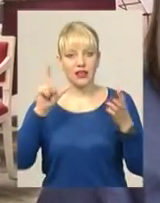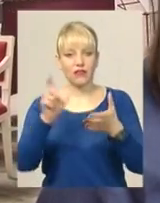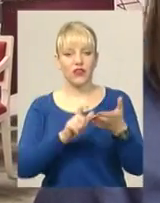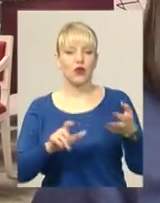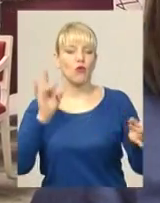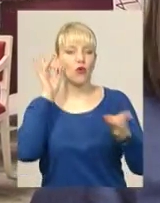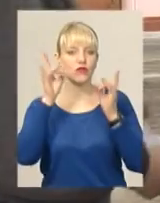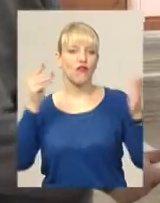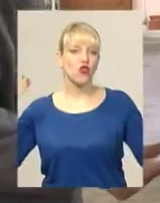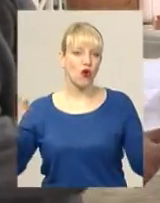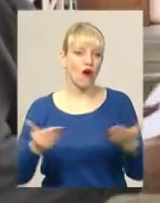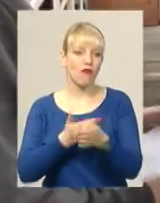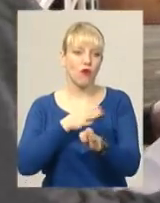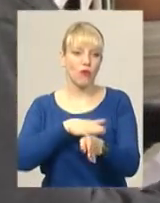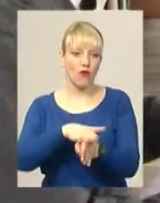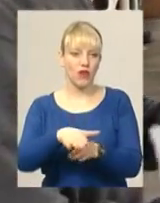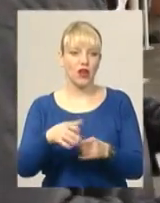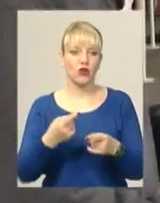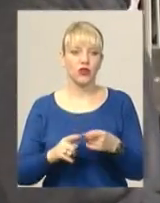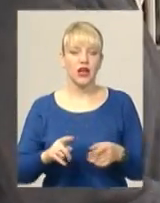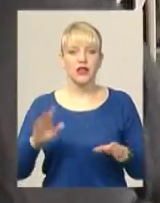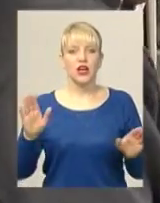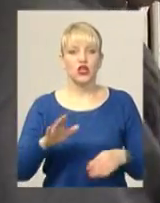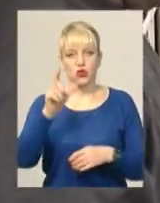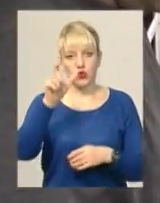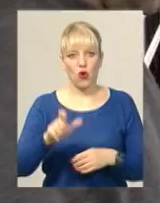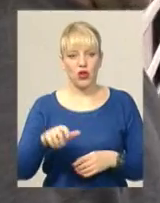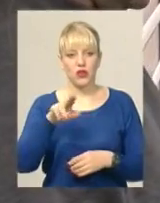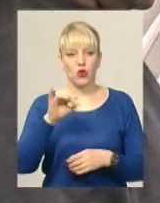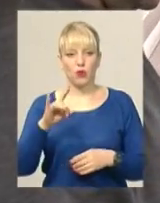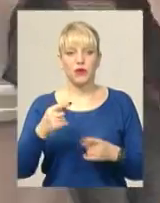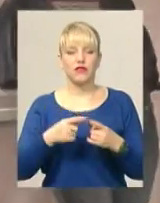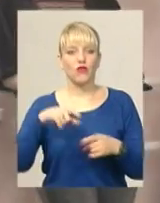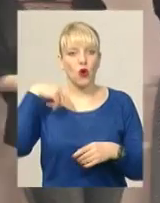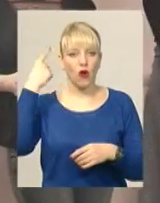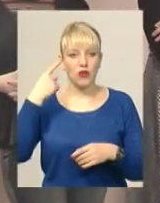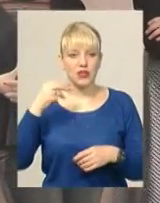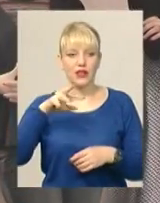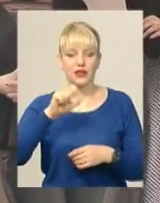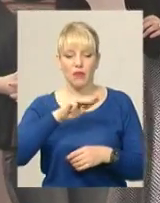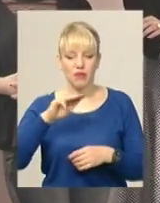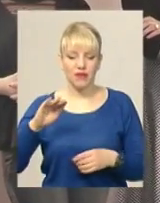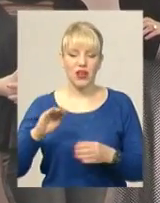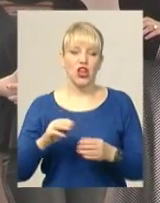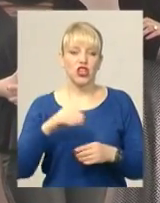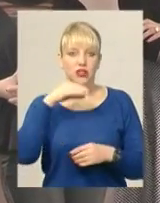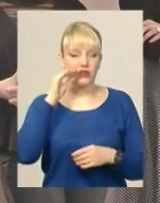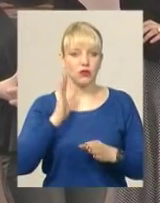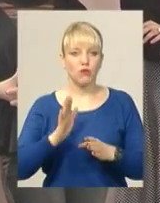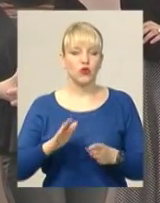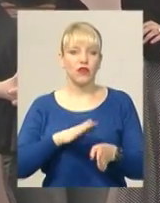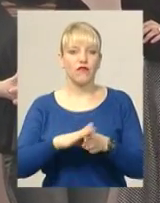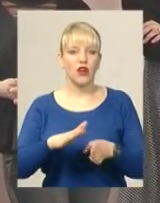виконанні, це буде прем'єра. Соліст Хмельницької обласної філармонії Степан Дробіт у козацькому міфі Шевченка буде виконувати кілька сольних номерів.